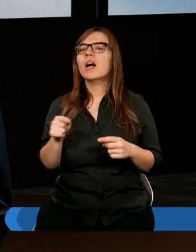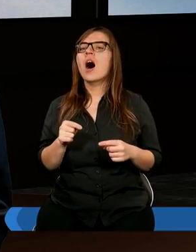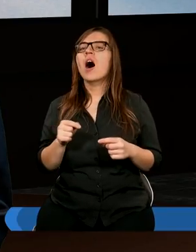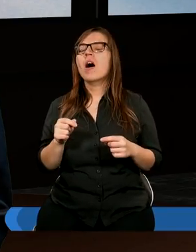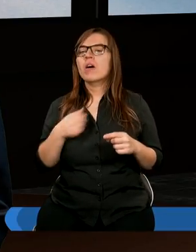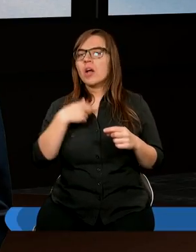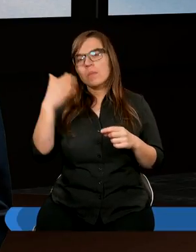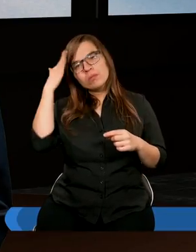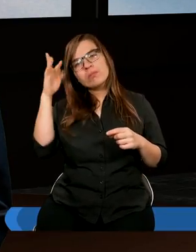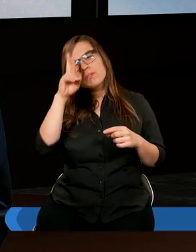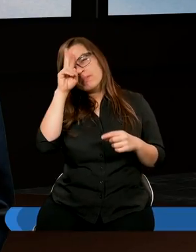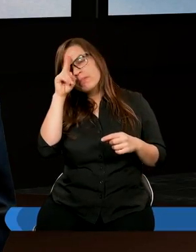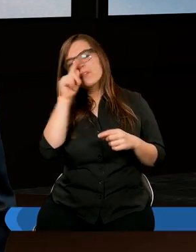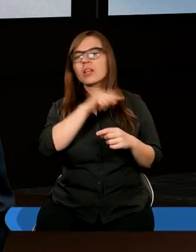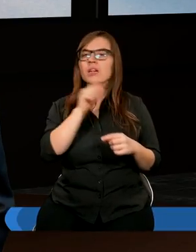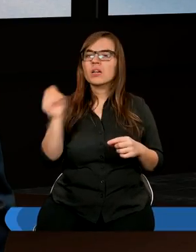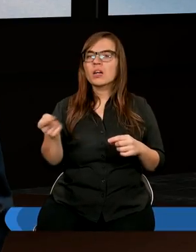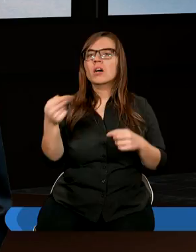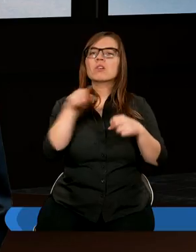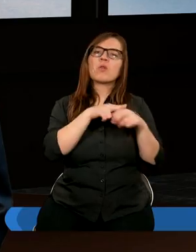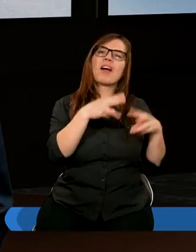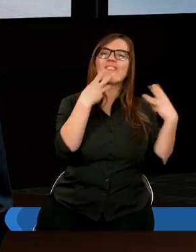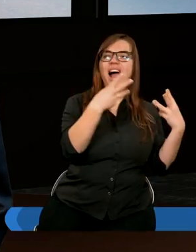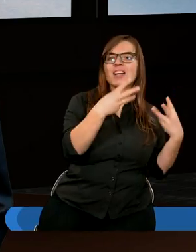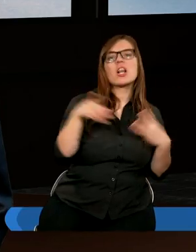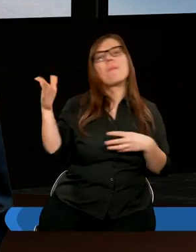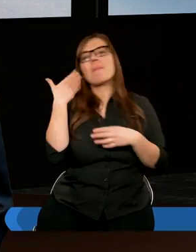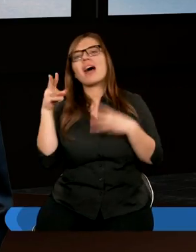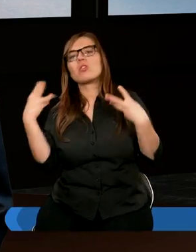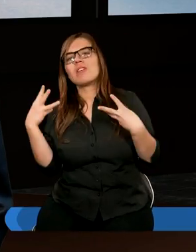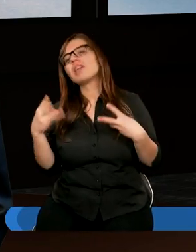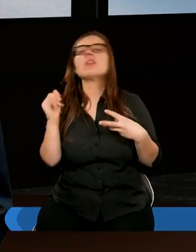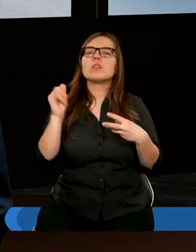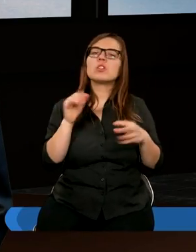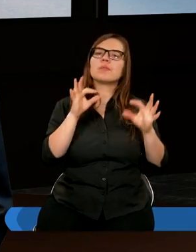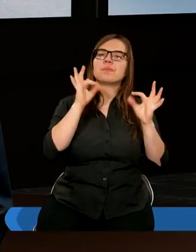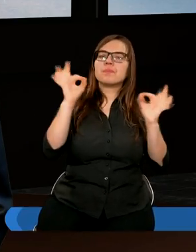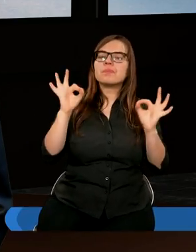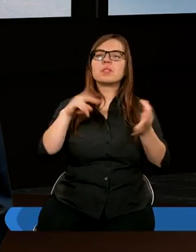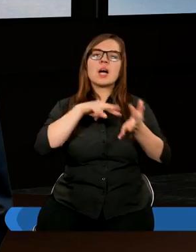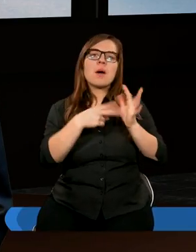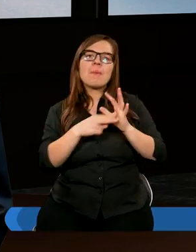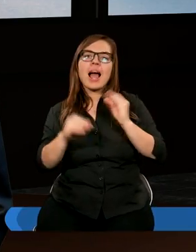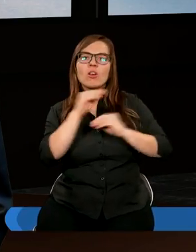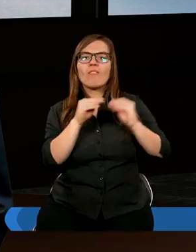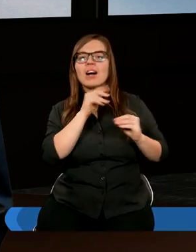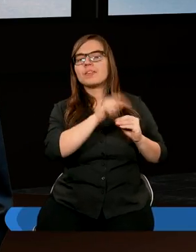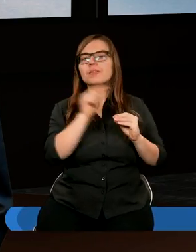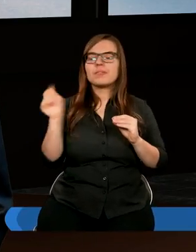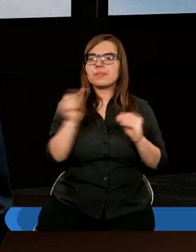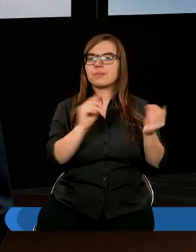żeby umieć rozróżniać rzeczy najważniejsze od ważnych i układać wszystko właśnie w taki sposób, żeby